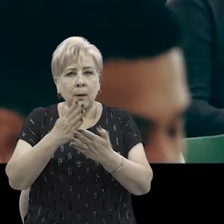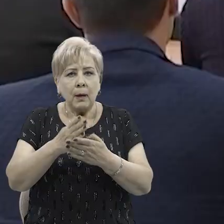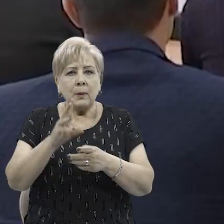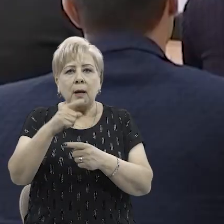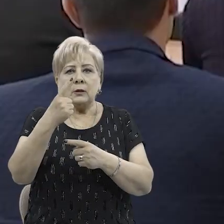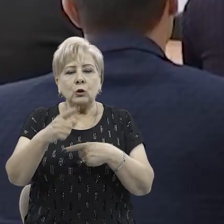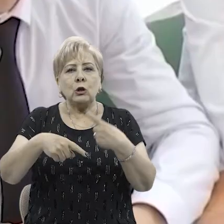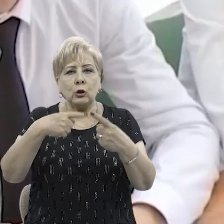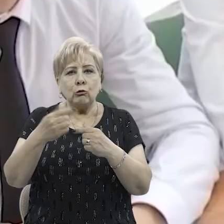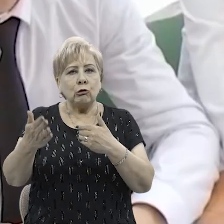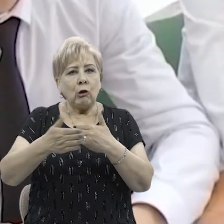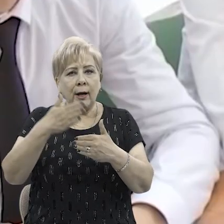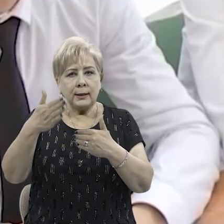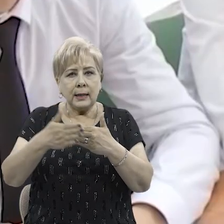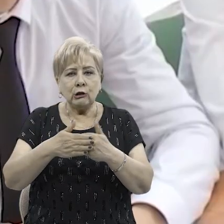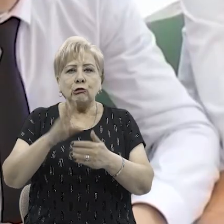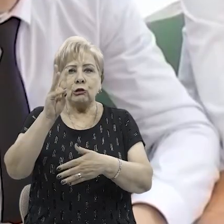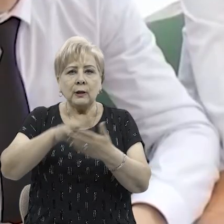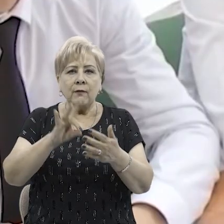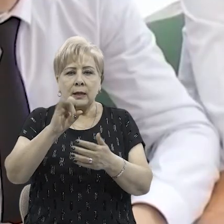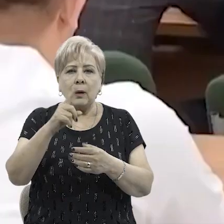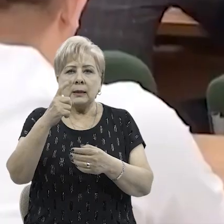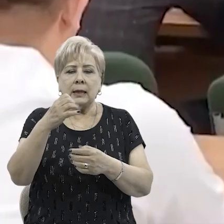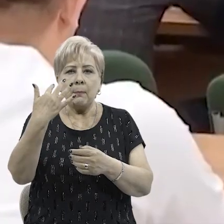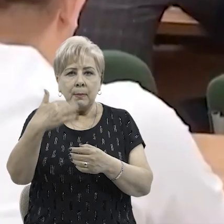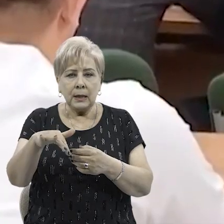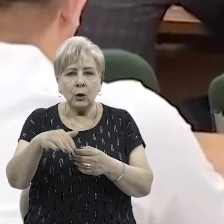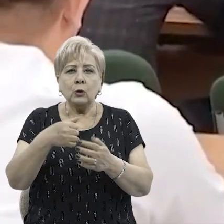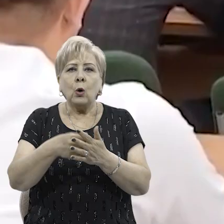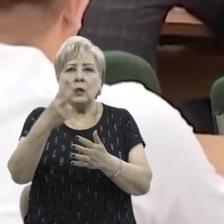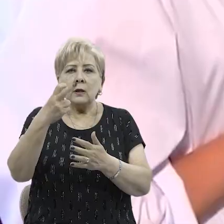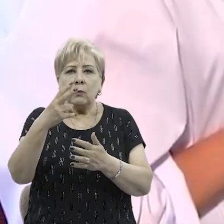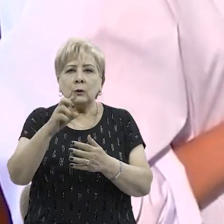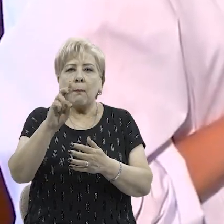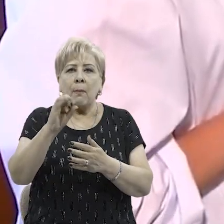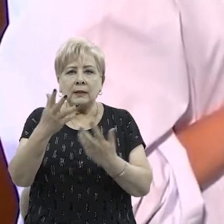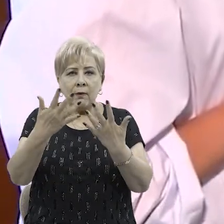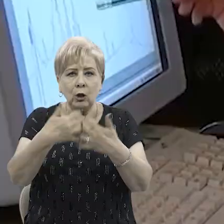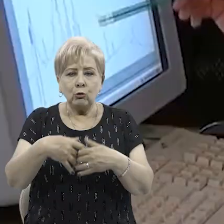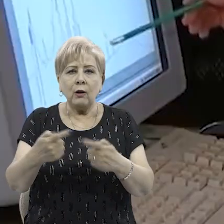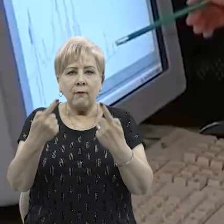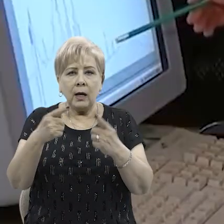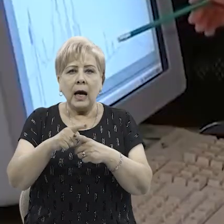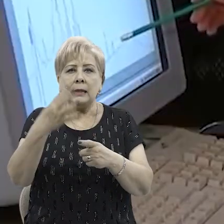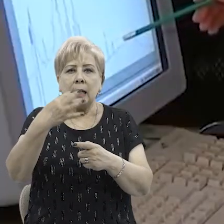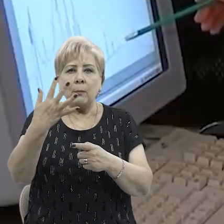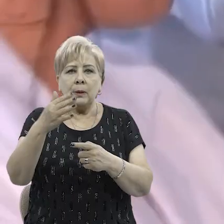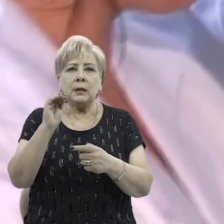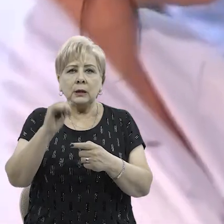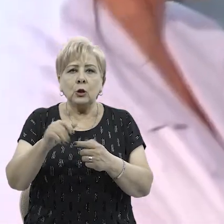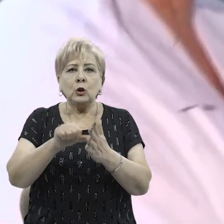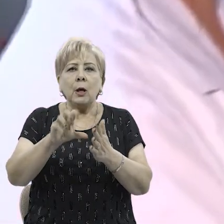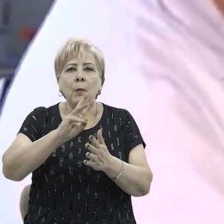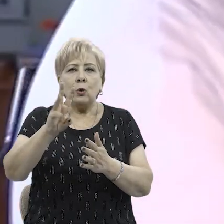применение одного из следующих наказаний. Штраф в размере от 150 до 200 базовой расчетной величины, от 45 до